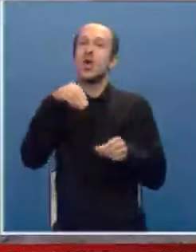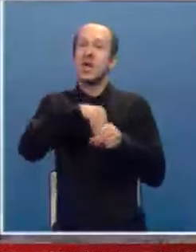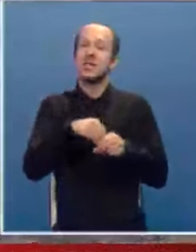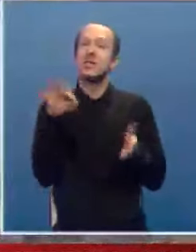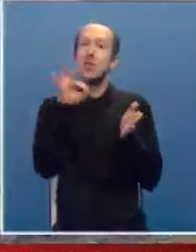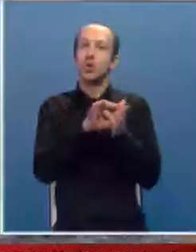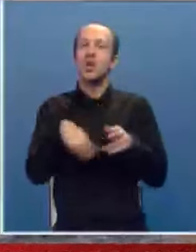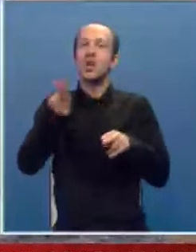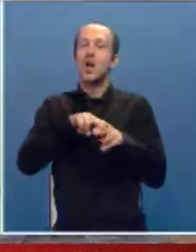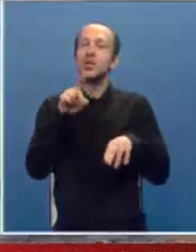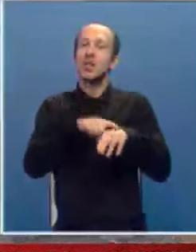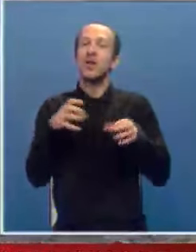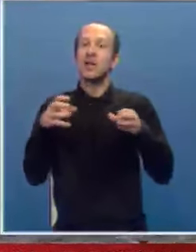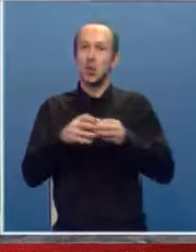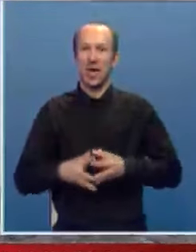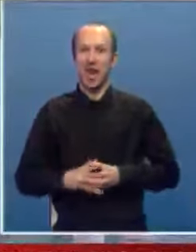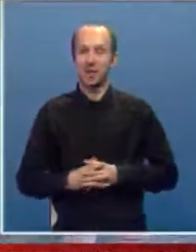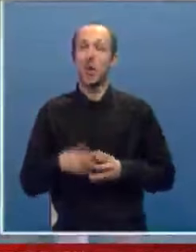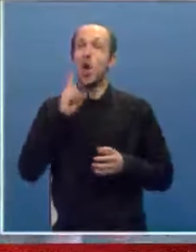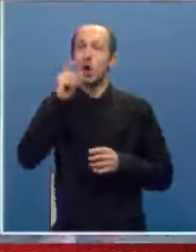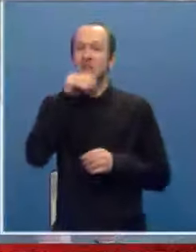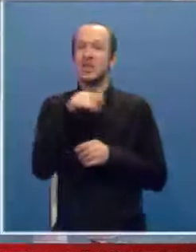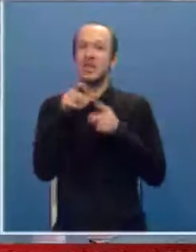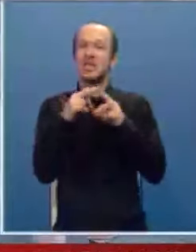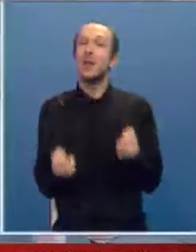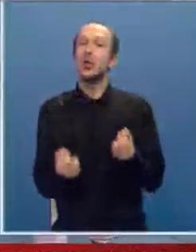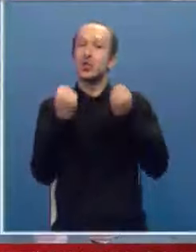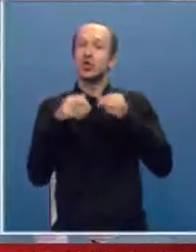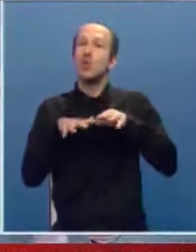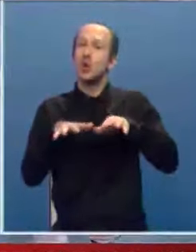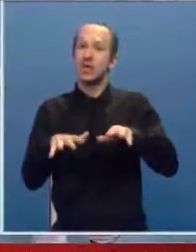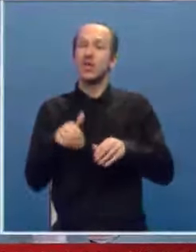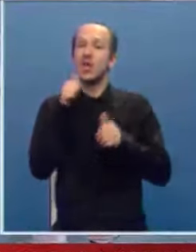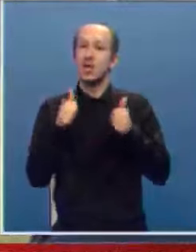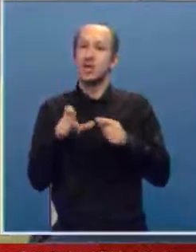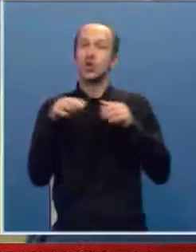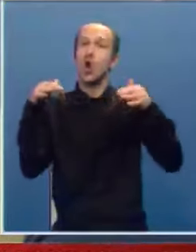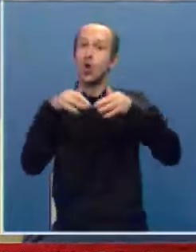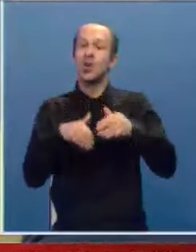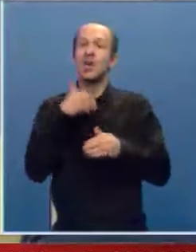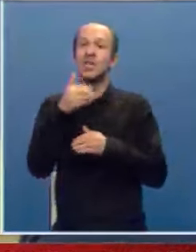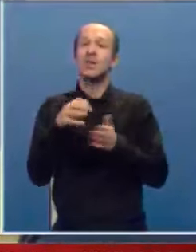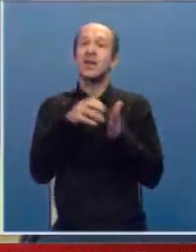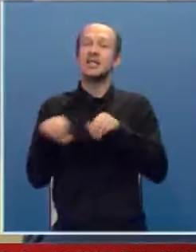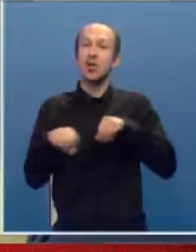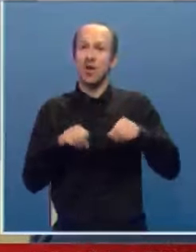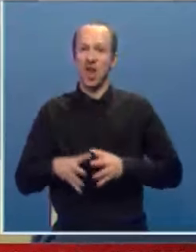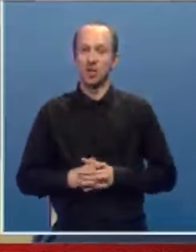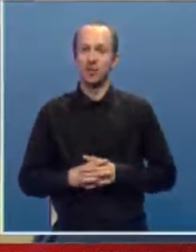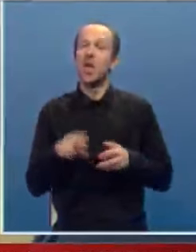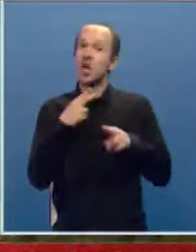pogodila je najosjedljivije kategorije. Roditelji djece s poteškoćama u razvoju i danas su se okupili ispred gradske uprave.